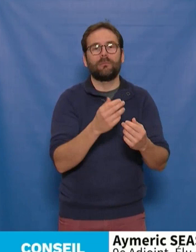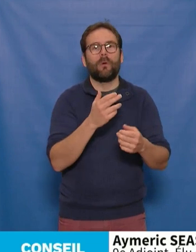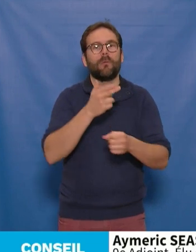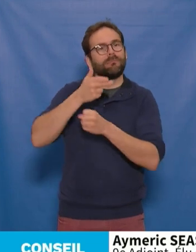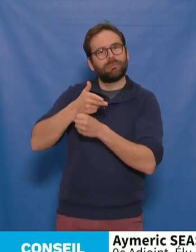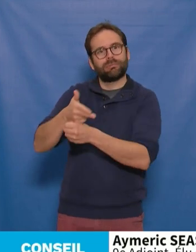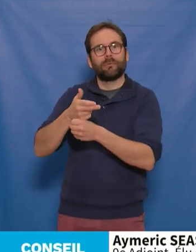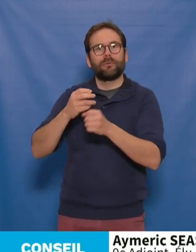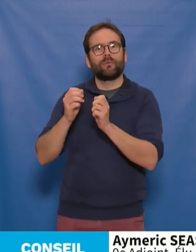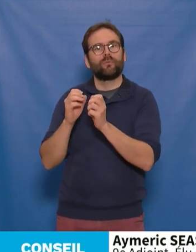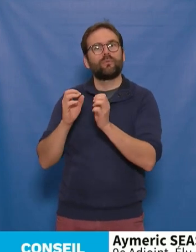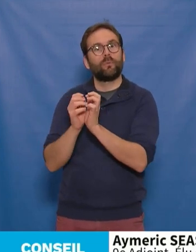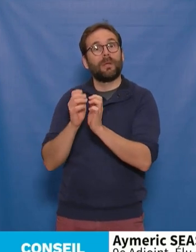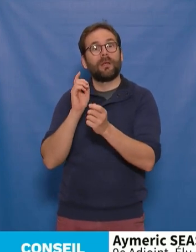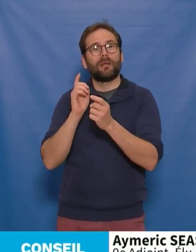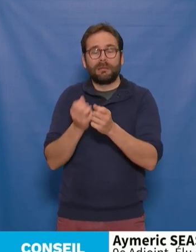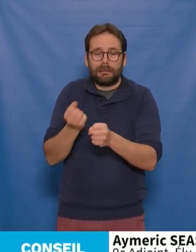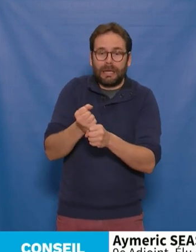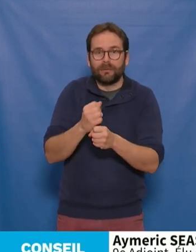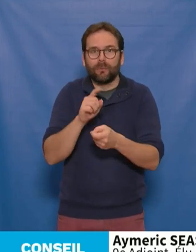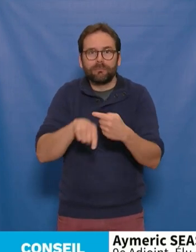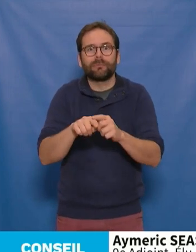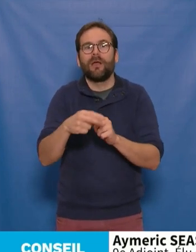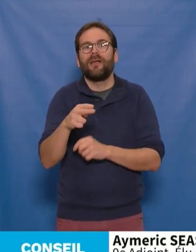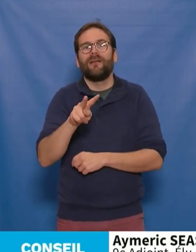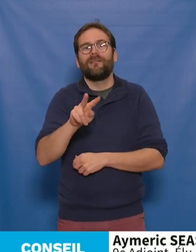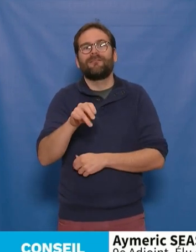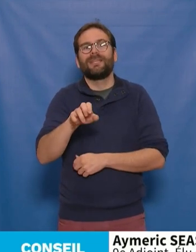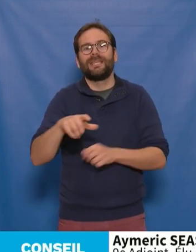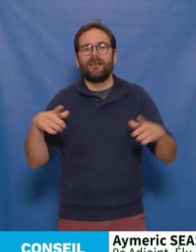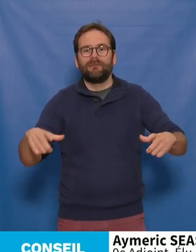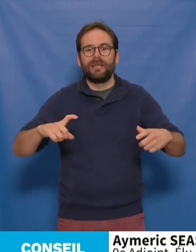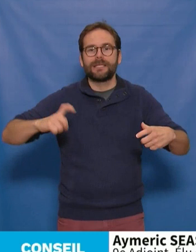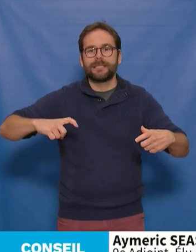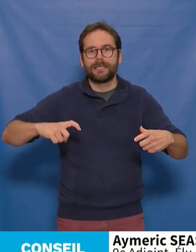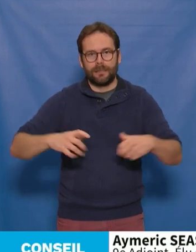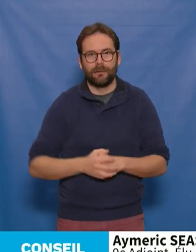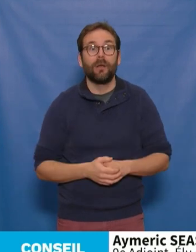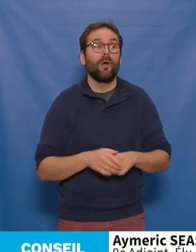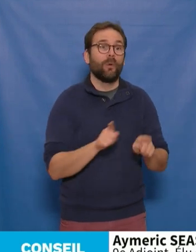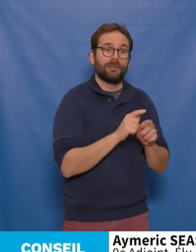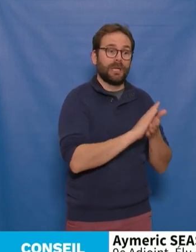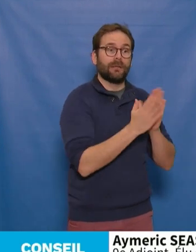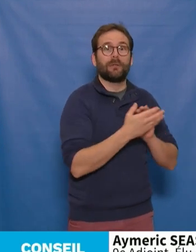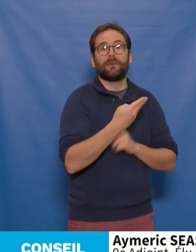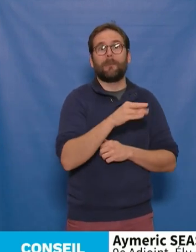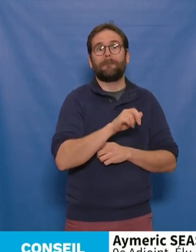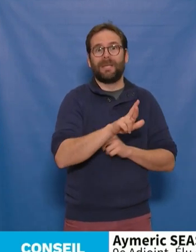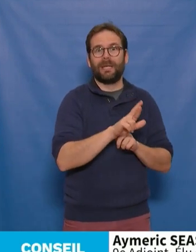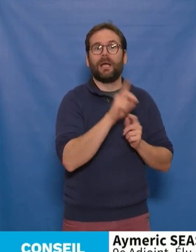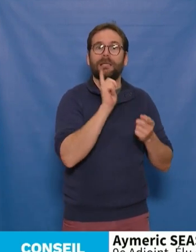pour produire du vinyle. Nous y installerons également l'association MIR qui travaille sur le cinéma